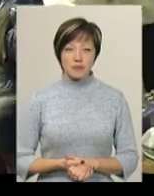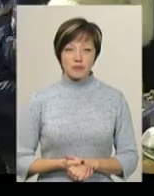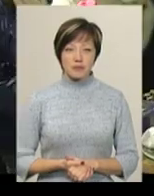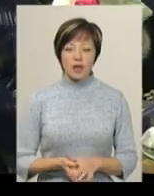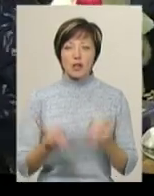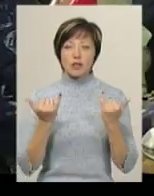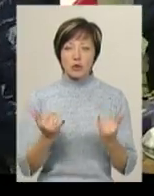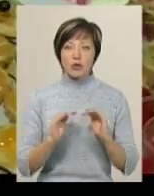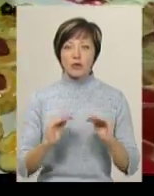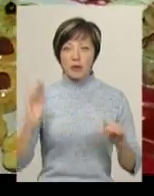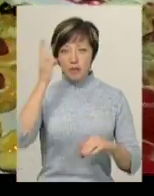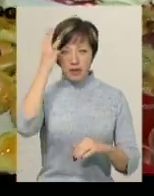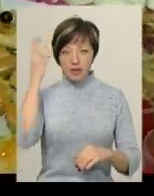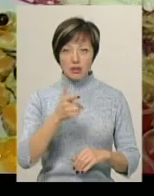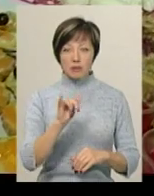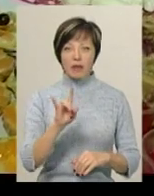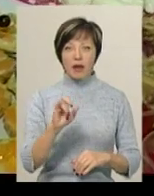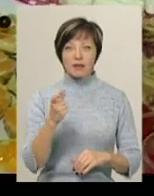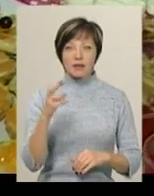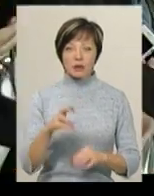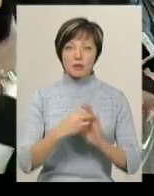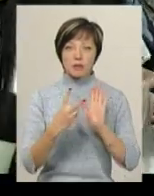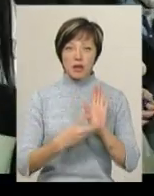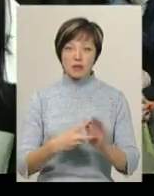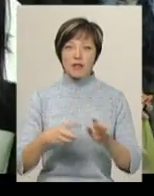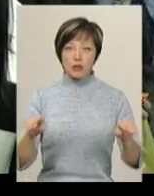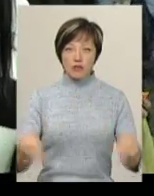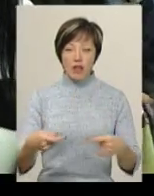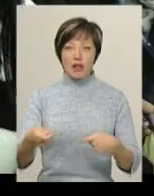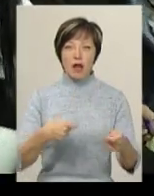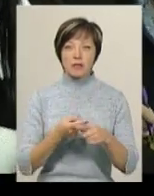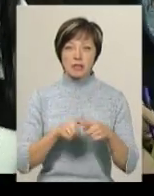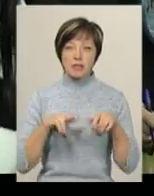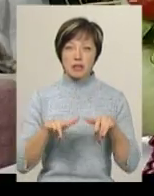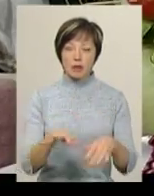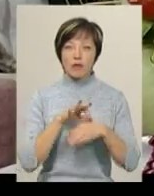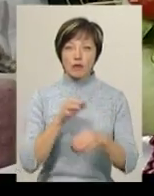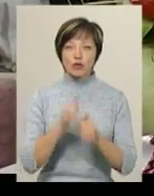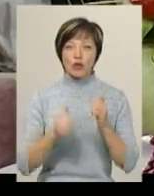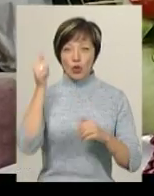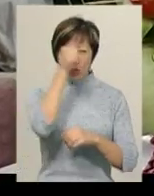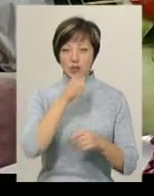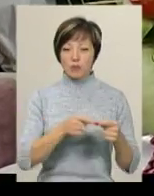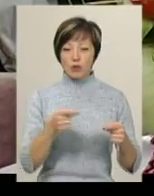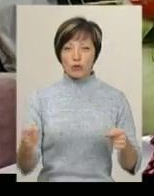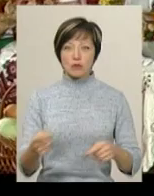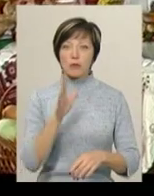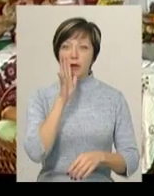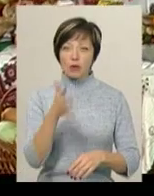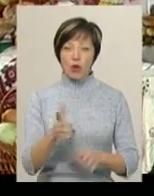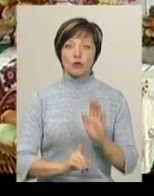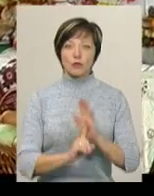Сьогодні учні Хмельницької гімназії номер 17 влаштували ярмарок. Цей захід проводять щорічно, впродовж п'яти років.